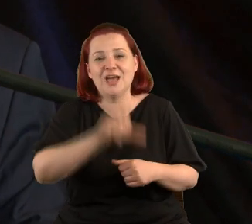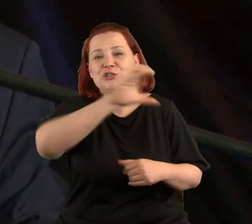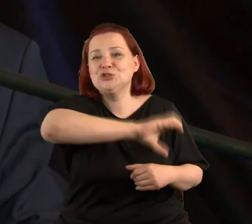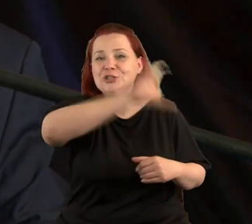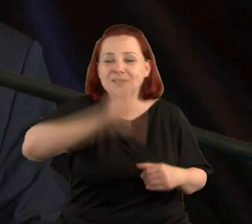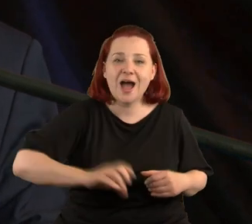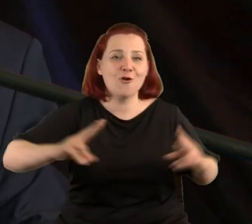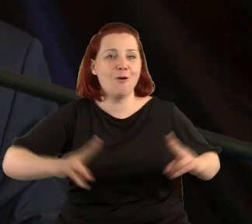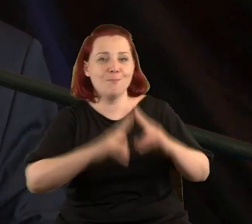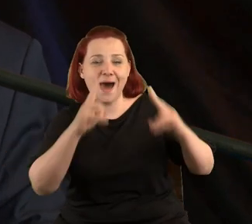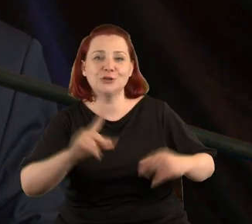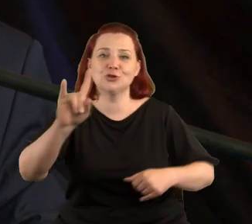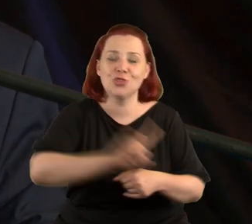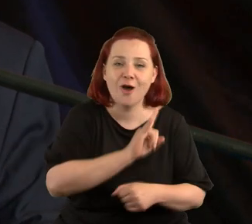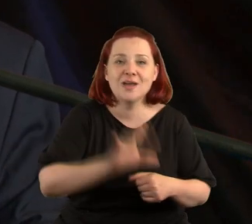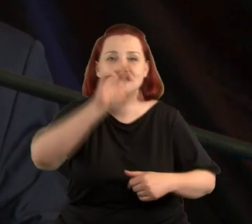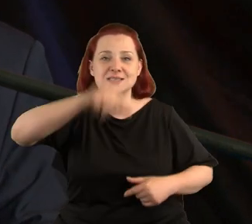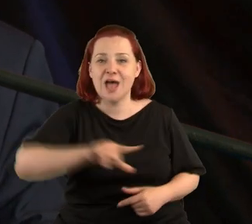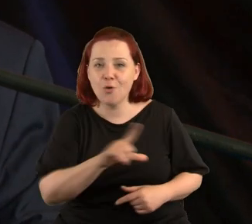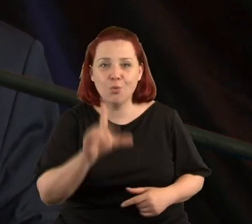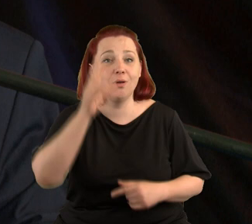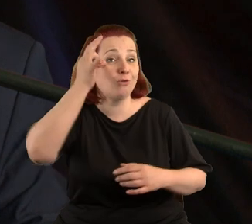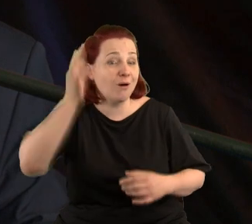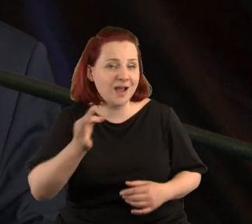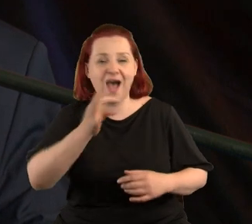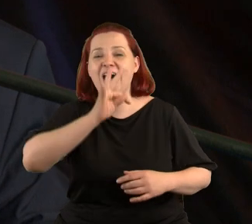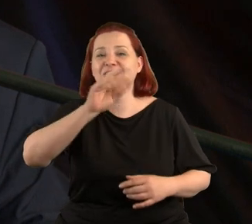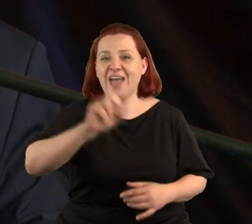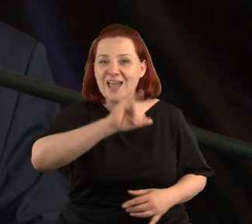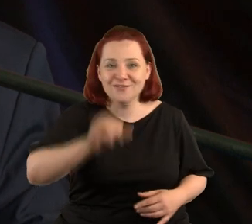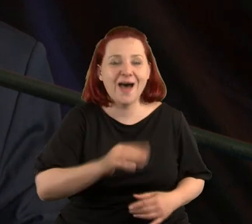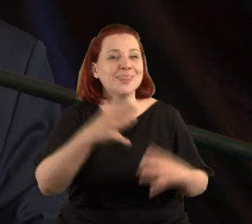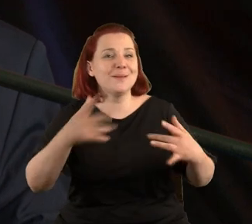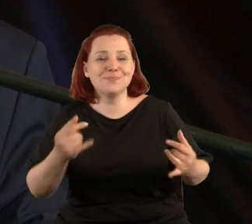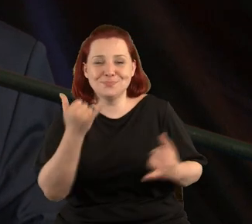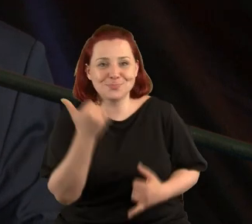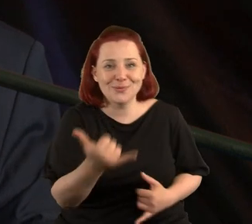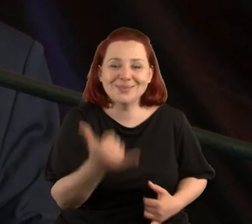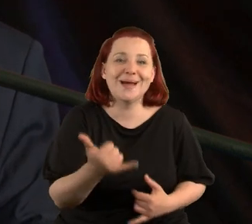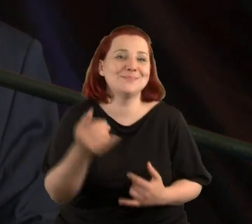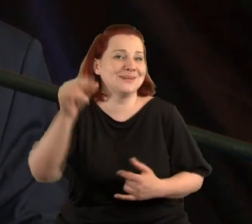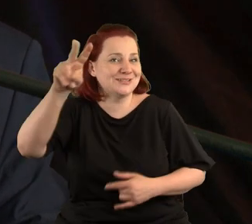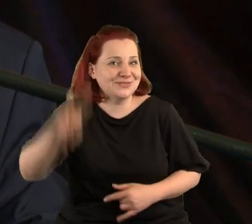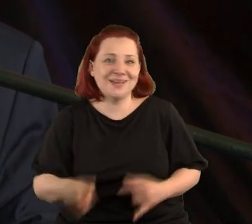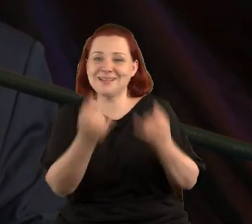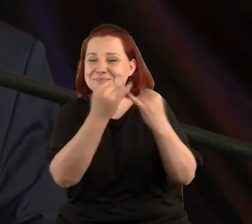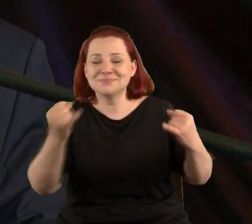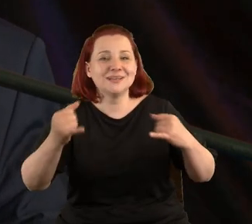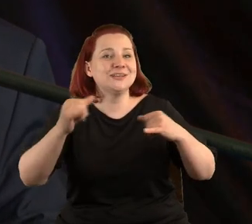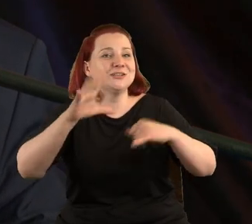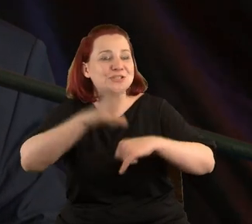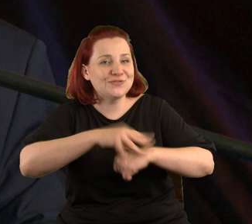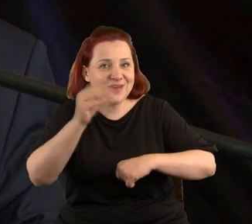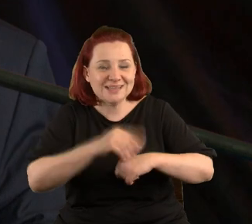Paryż, Nowy Jork, w Seulu w Korei, w Tajwanie, w Budapeszcie, w Pradze, w Wiedniu, w Renobi, w Szwecji